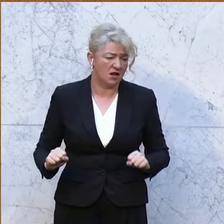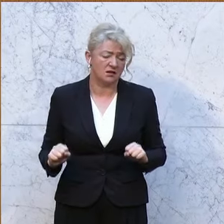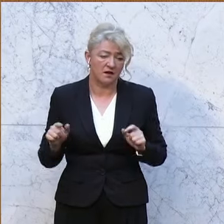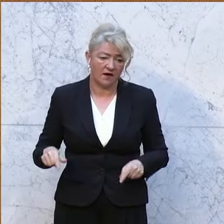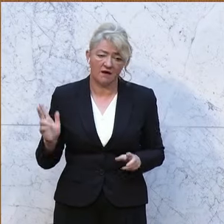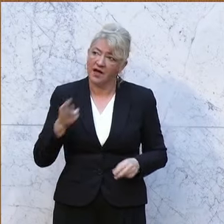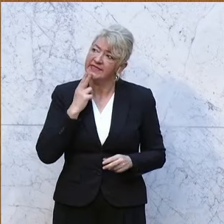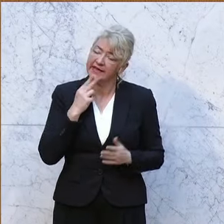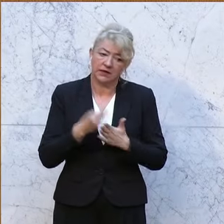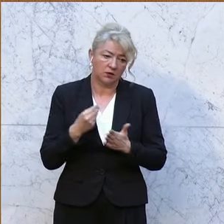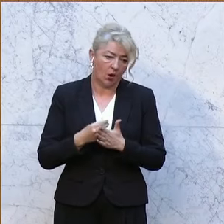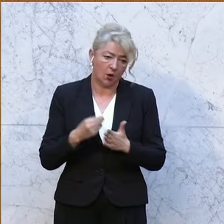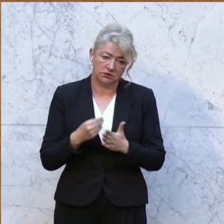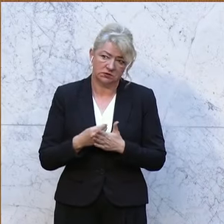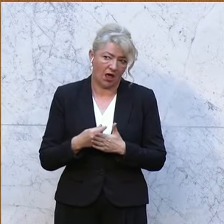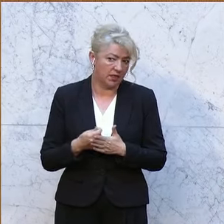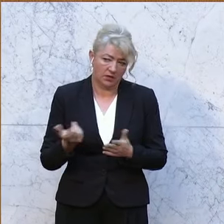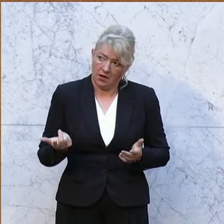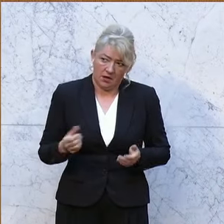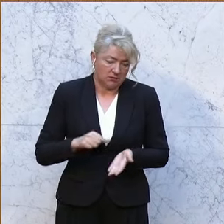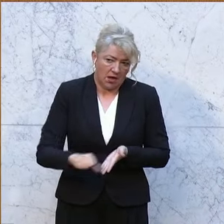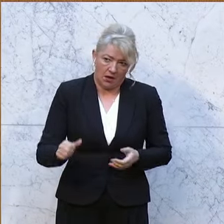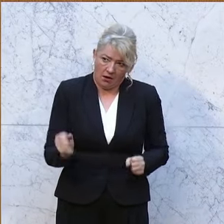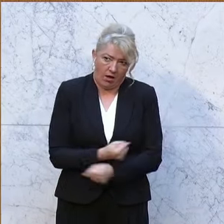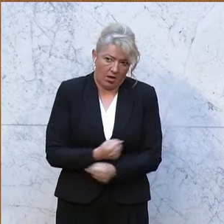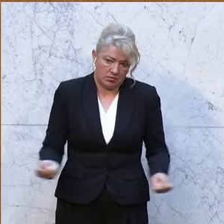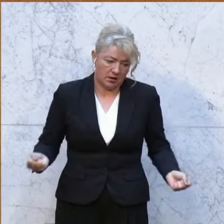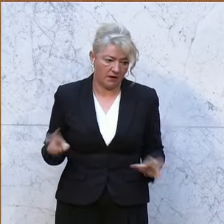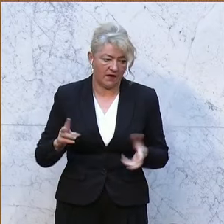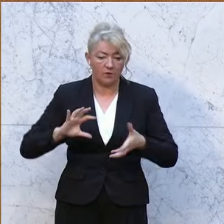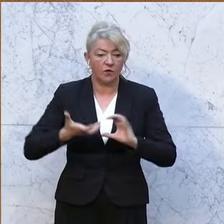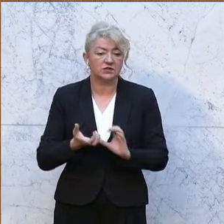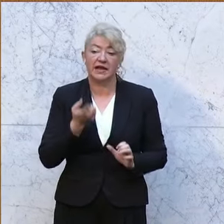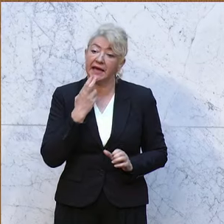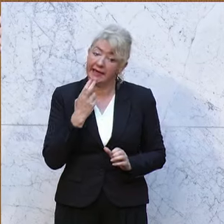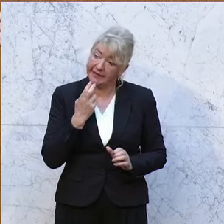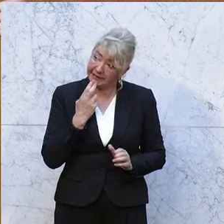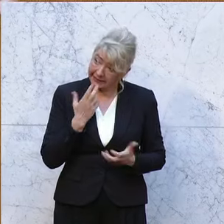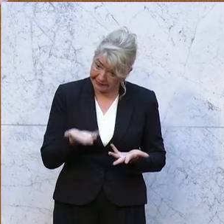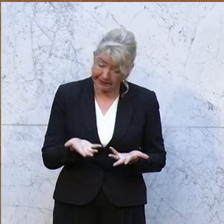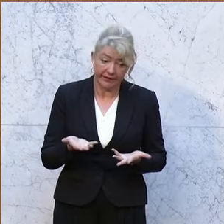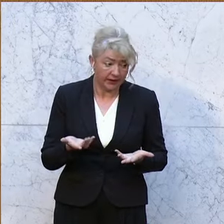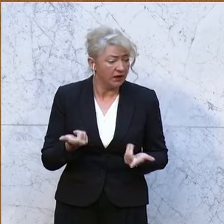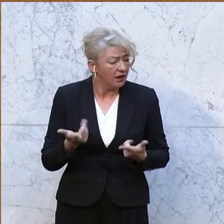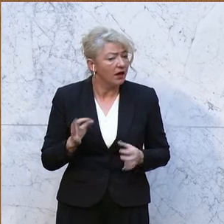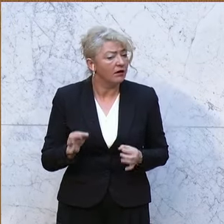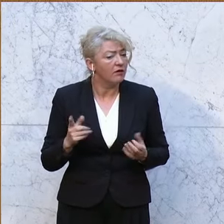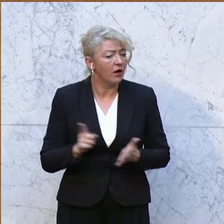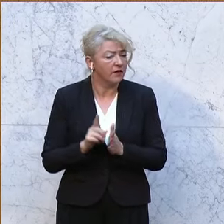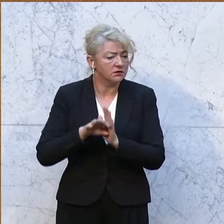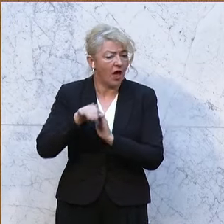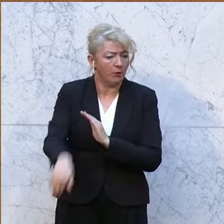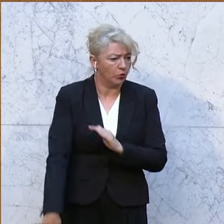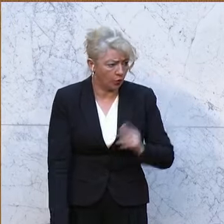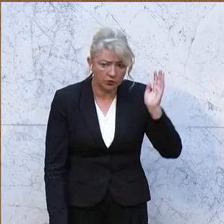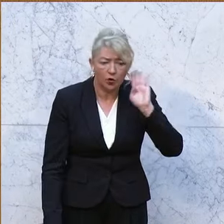weil man die Energiekosten nicht mehr stemmen kann. Weil man ja die fossile Energie ja in den, wofür das in den Abgrund, haben wir